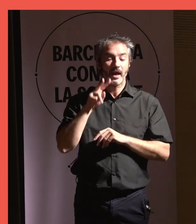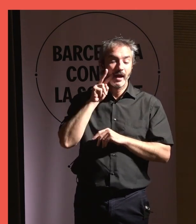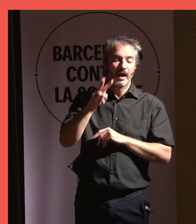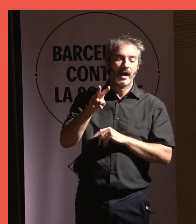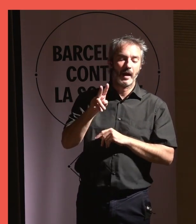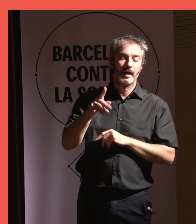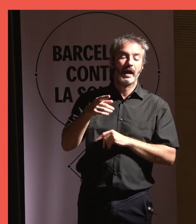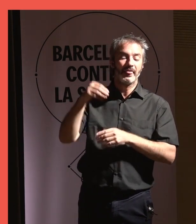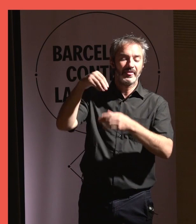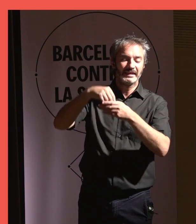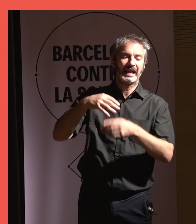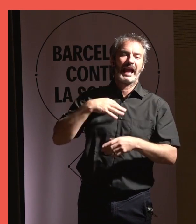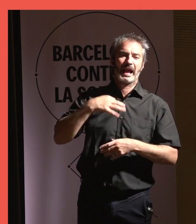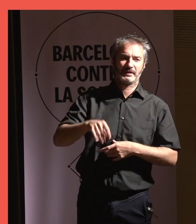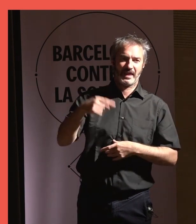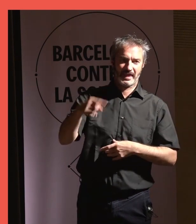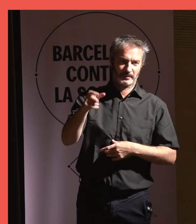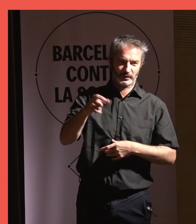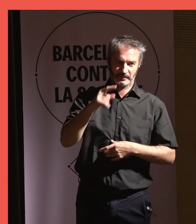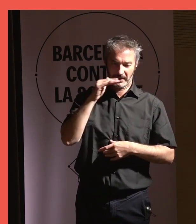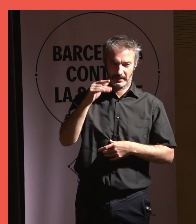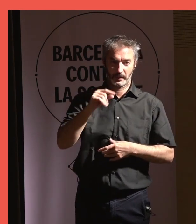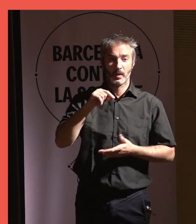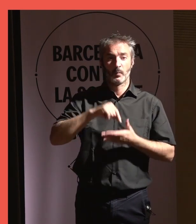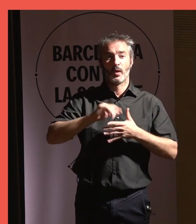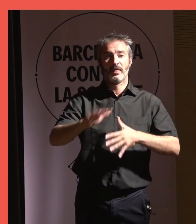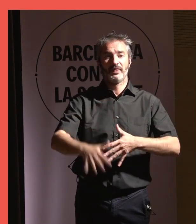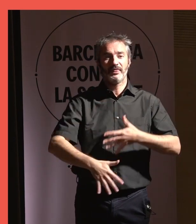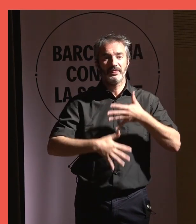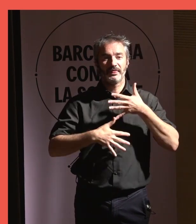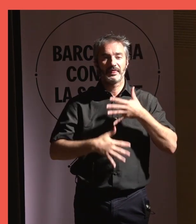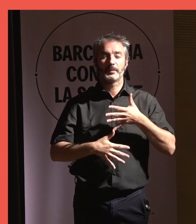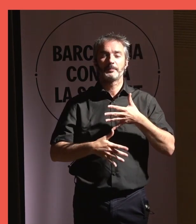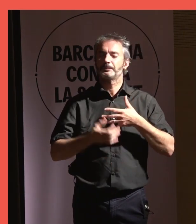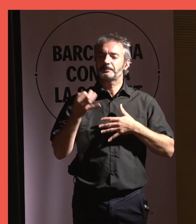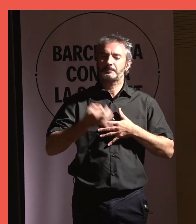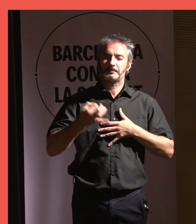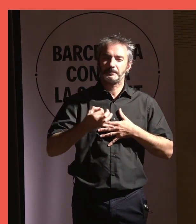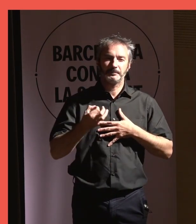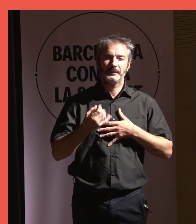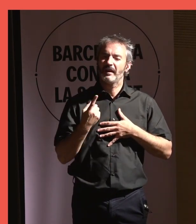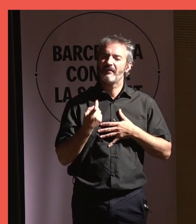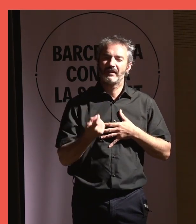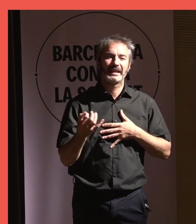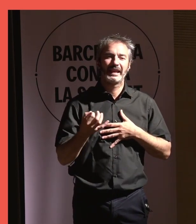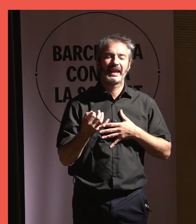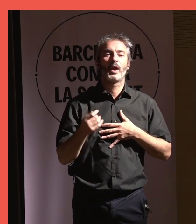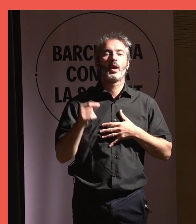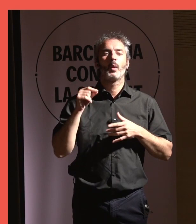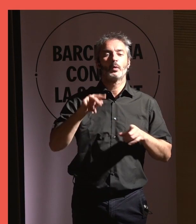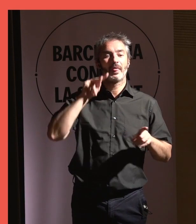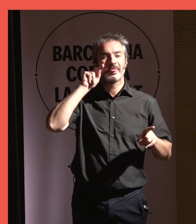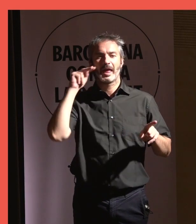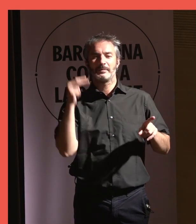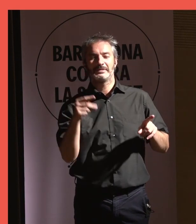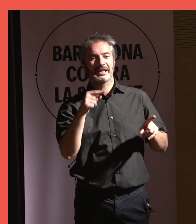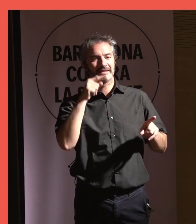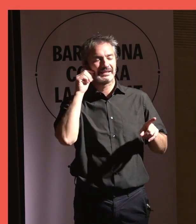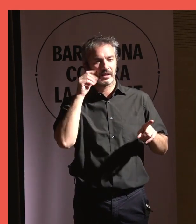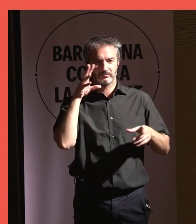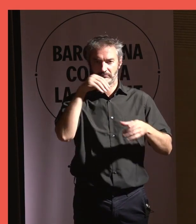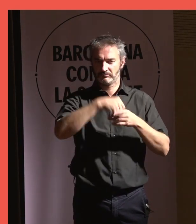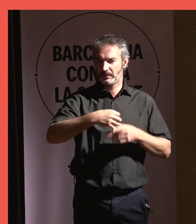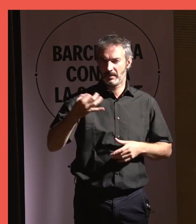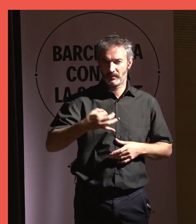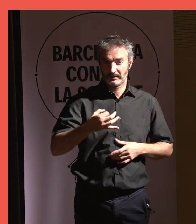potencialitat de les persones grans. I punt número 10. És imprescindible incorporar la perspectiva de gènere en el tractament de les